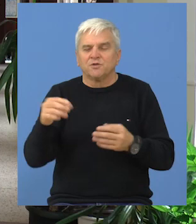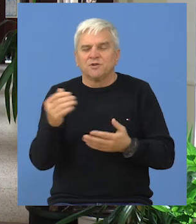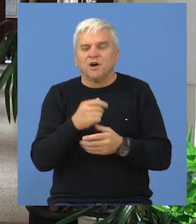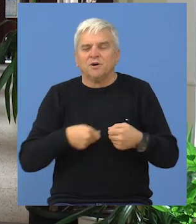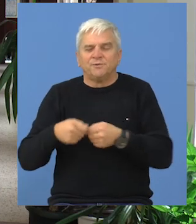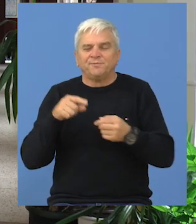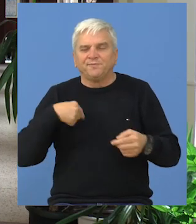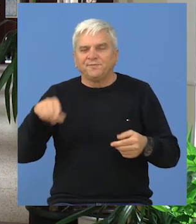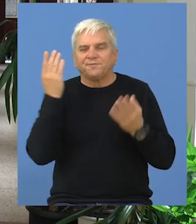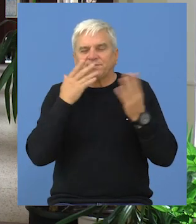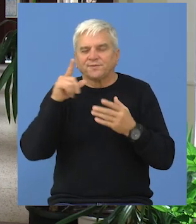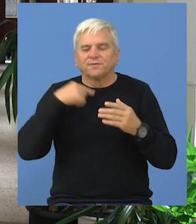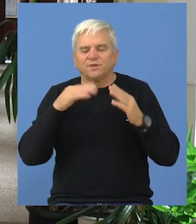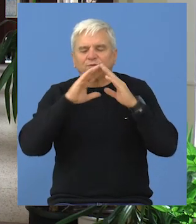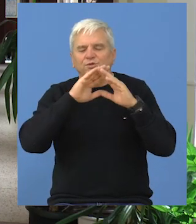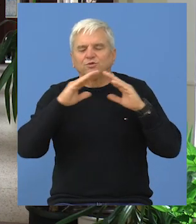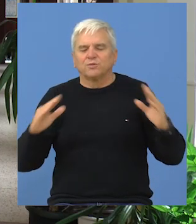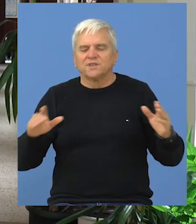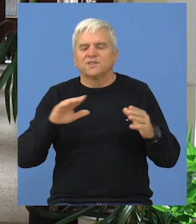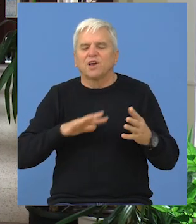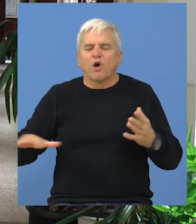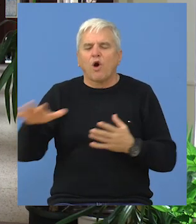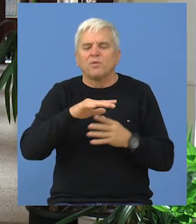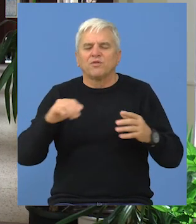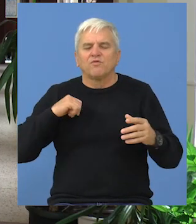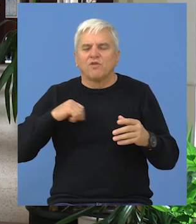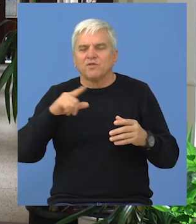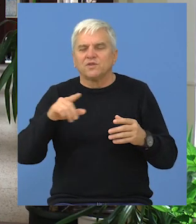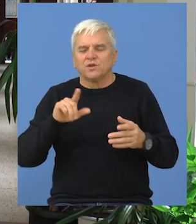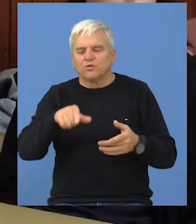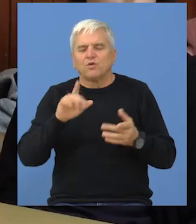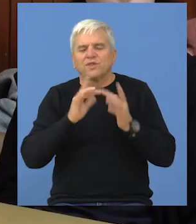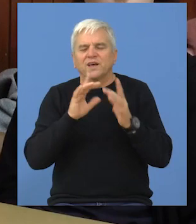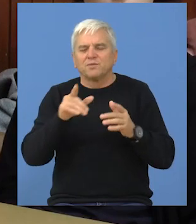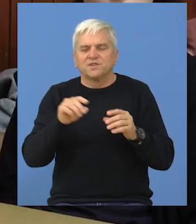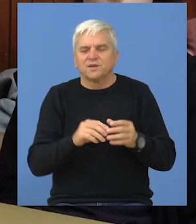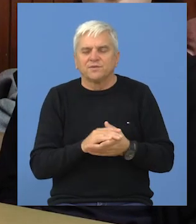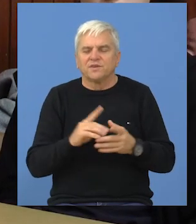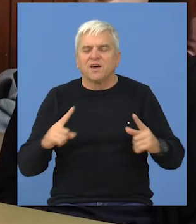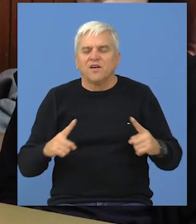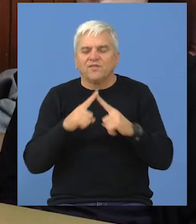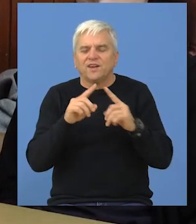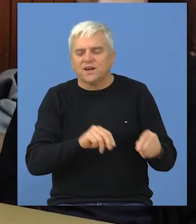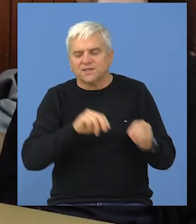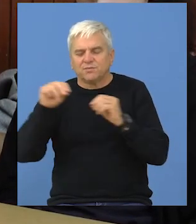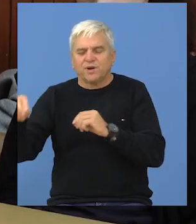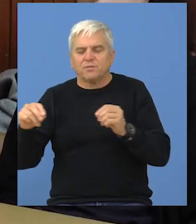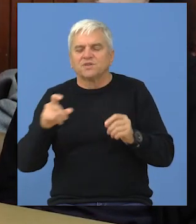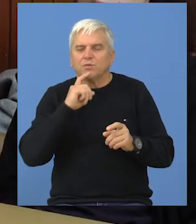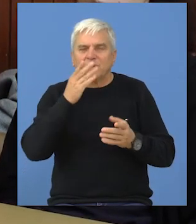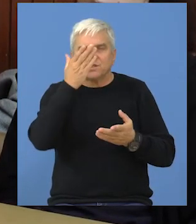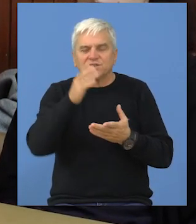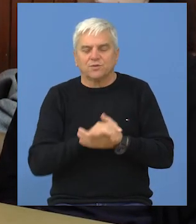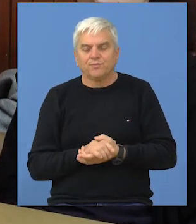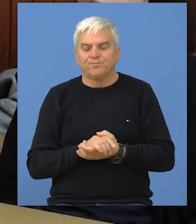više, se to organizuje u našoj školi gdje smo mi domaćini za celu Vojvodinu. Kasnije se to takmičenje finalni